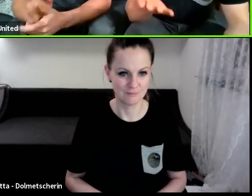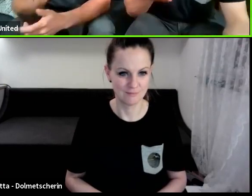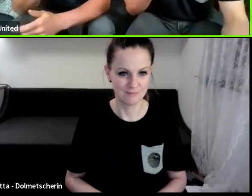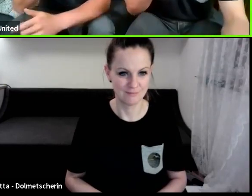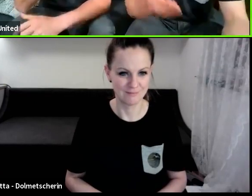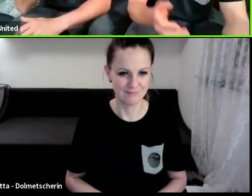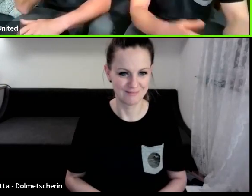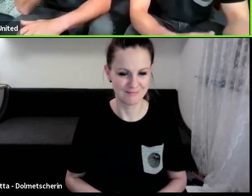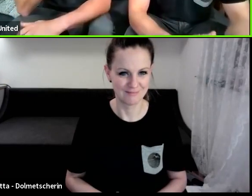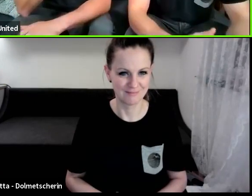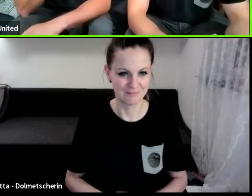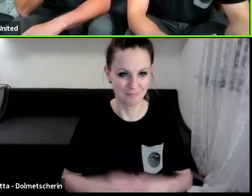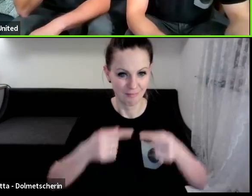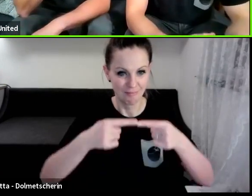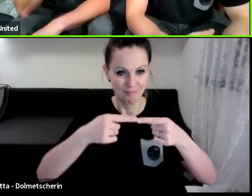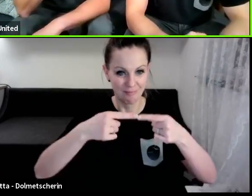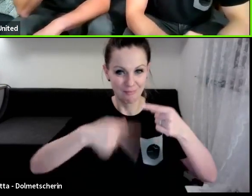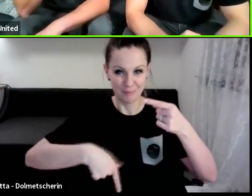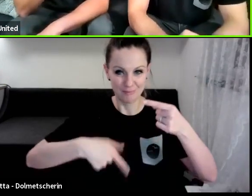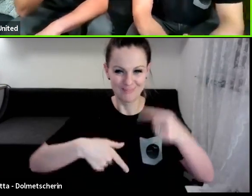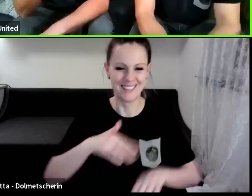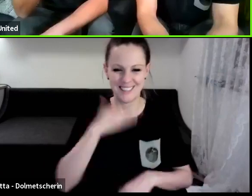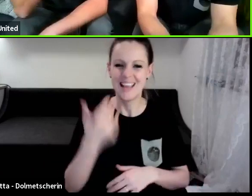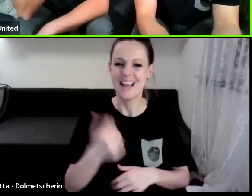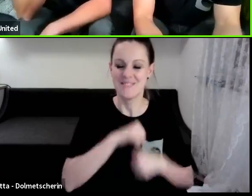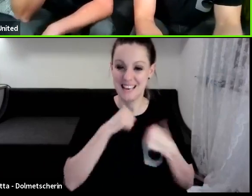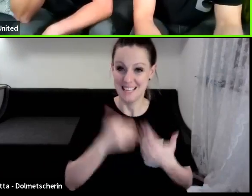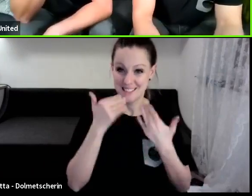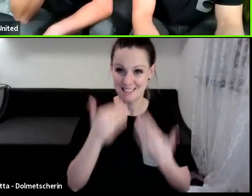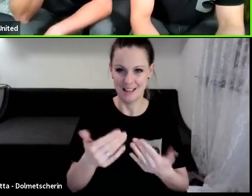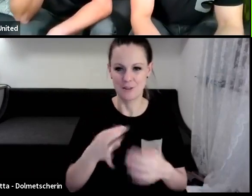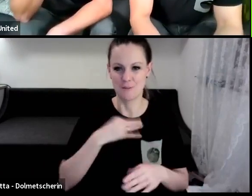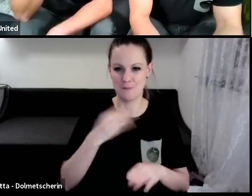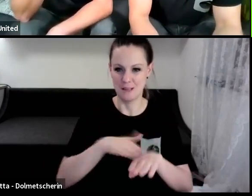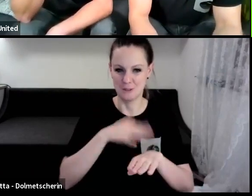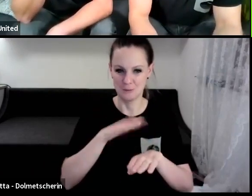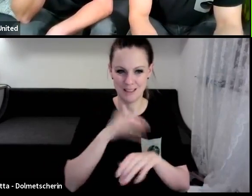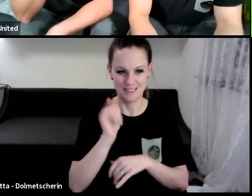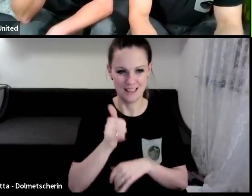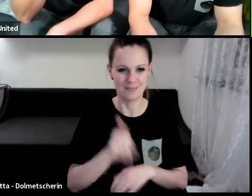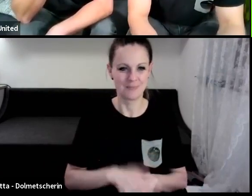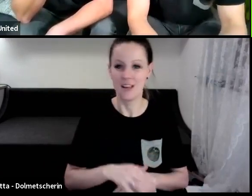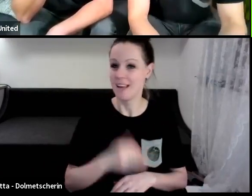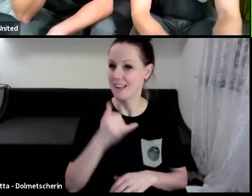Jetzt hat er einen Hänger. Vielen herzlichen Dank, es hat mir sehr viel Spaß gemacht und jeder ist wieder.